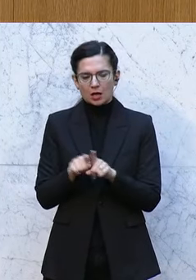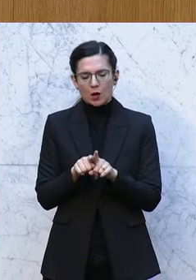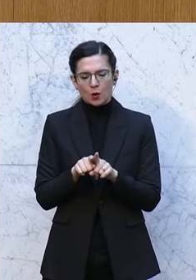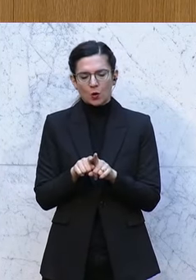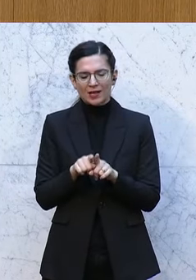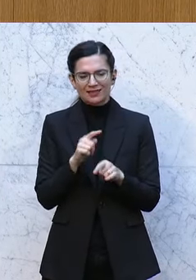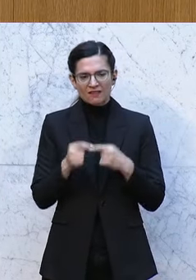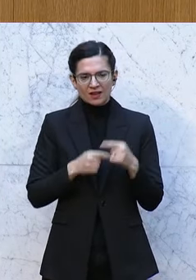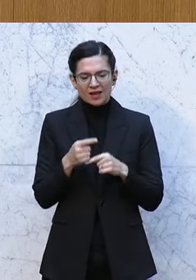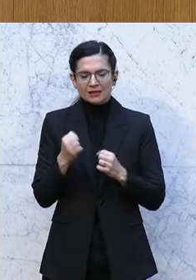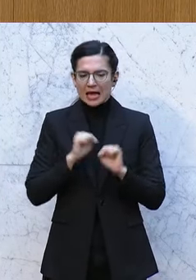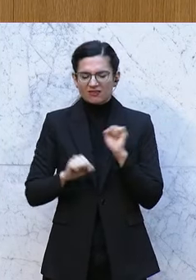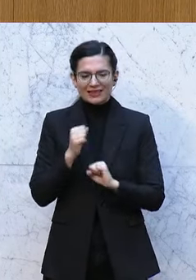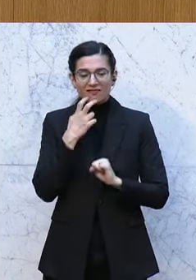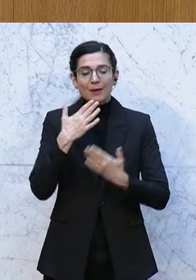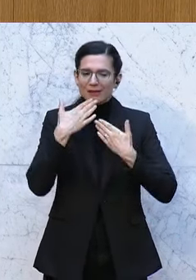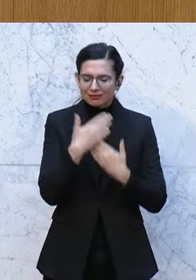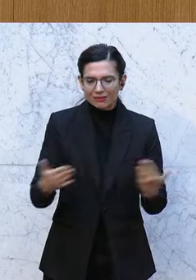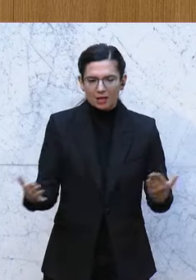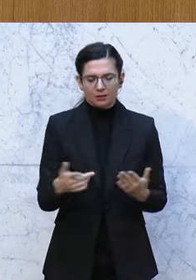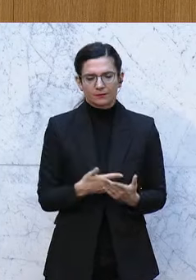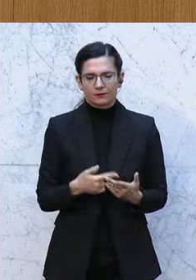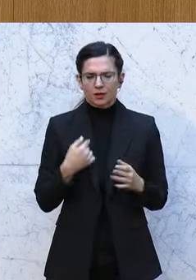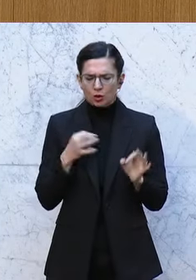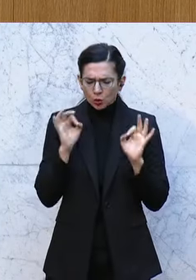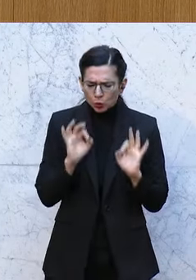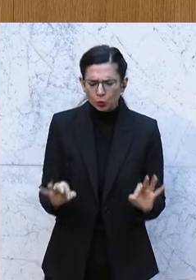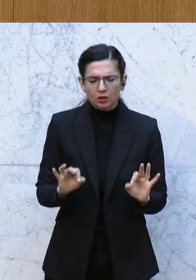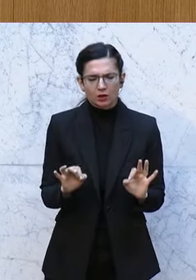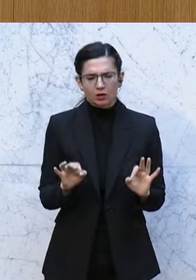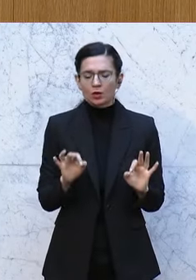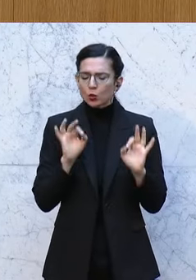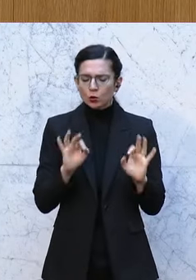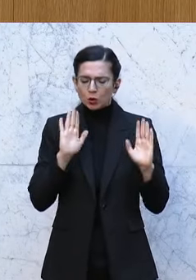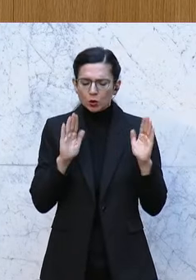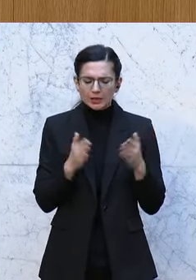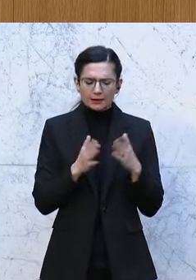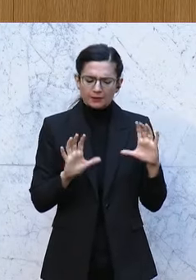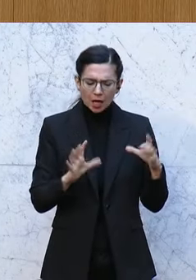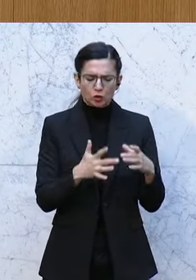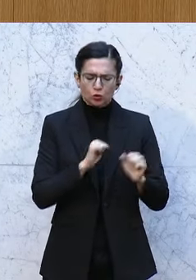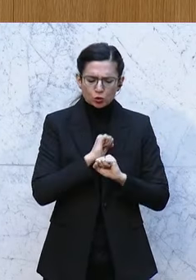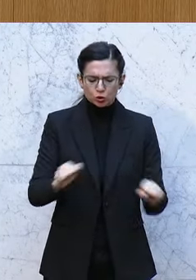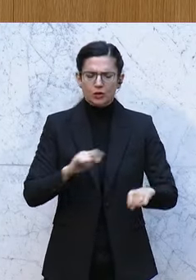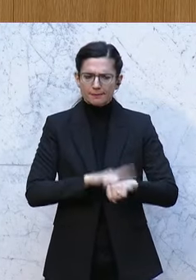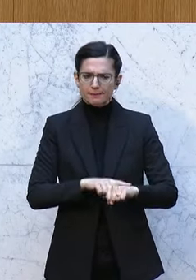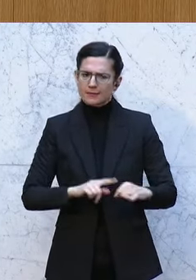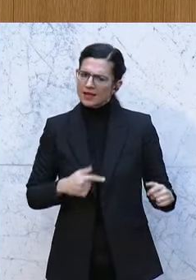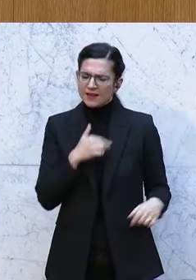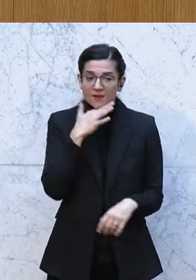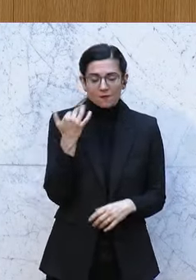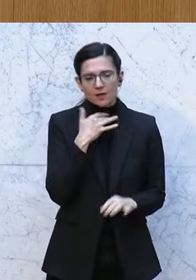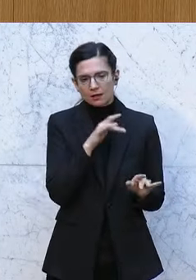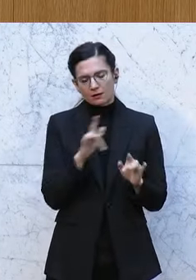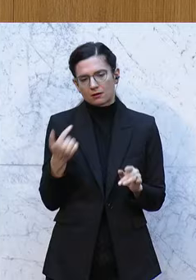Verfahrensanwältin, dass das ein wirklich sehr guter, konzentrierter Ausschuss war, der in sehr kurzer Zeit sehr viel ans